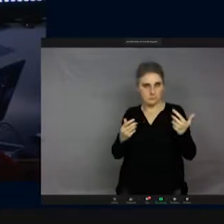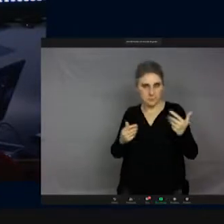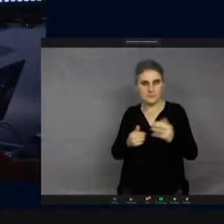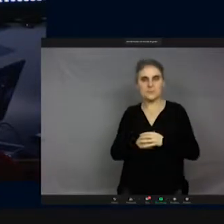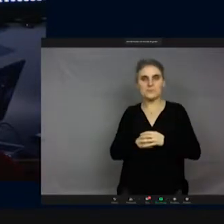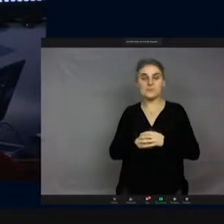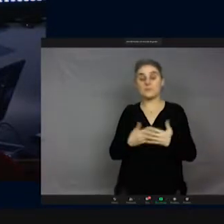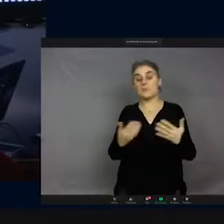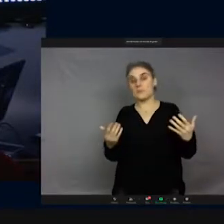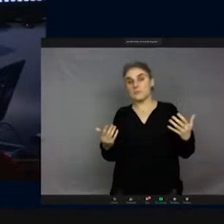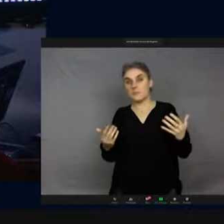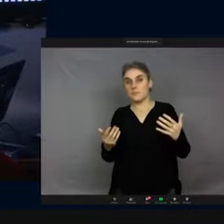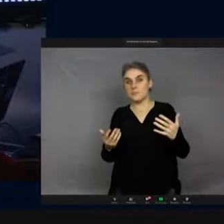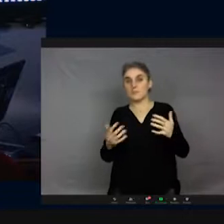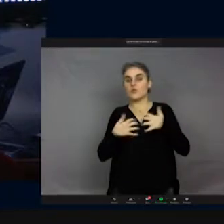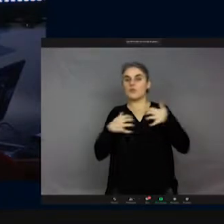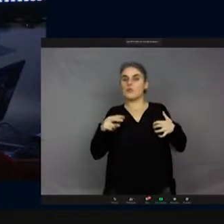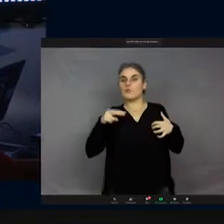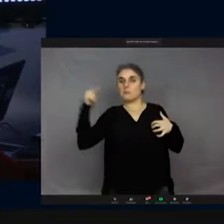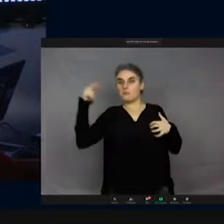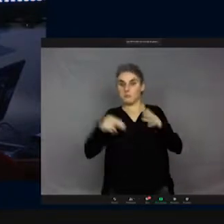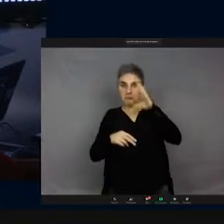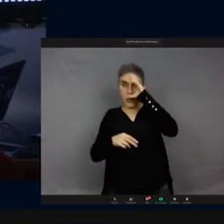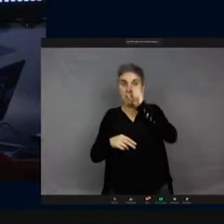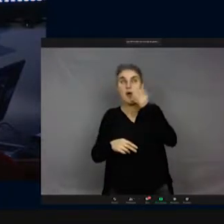hasard apporte des trucs qui fonctionnent ou qui ne fonctionnent pas.